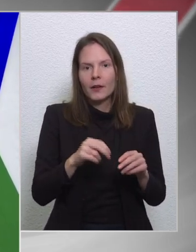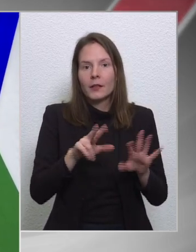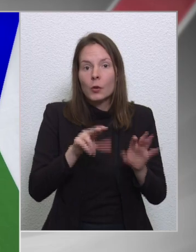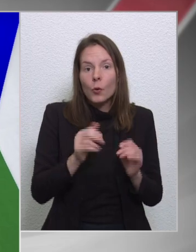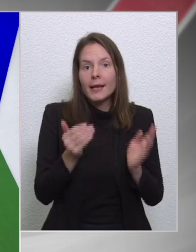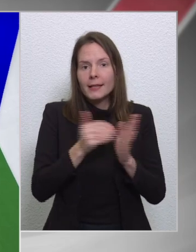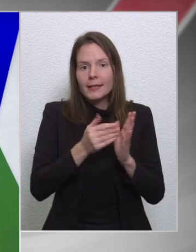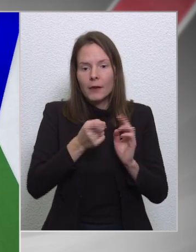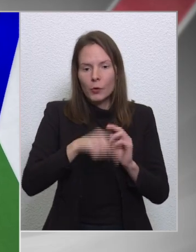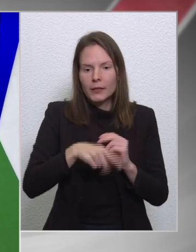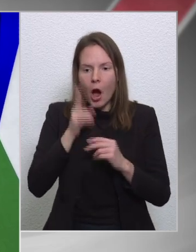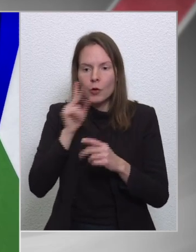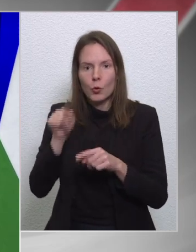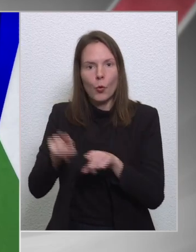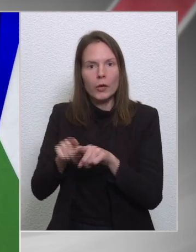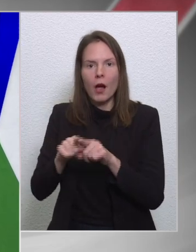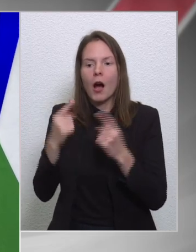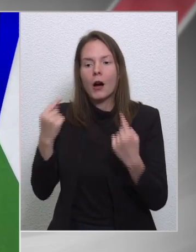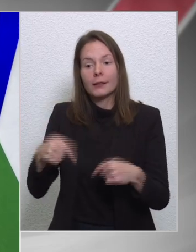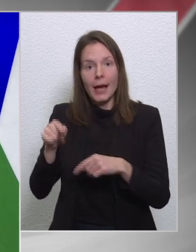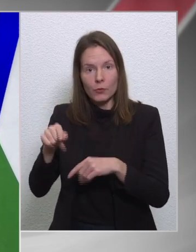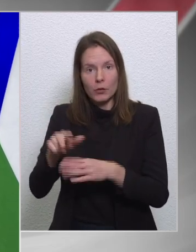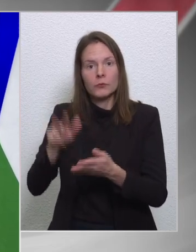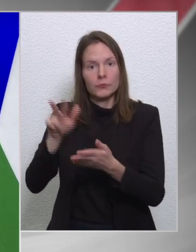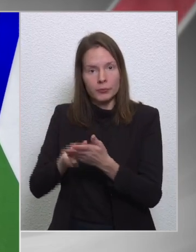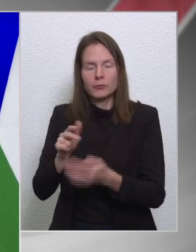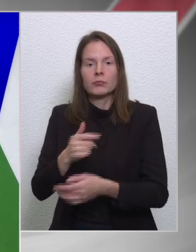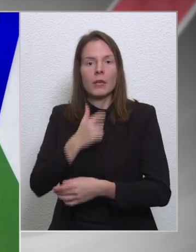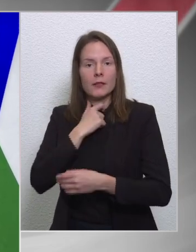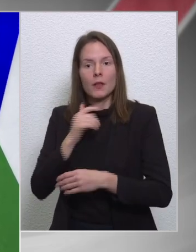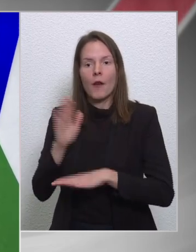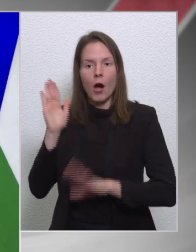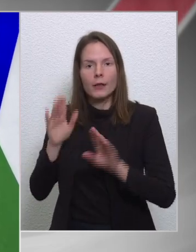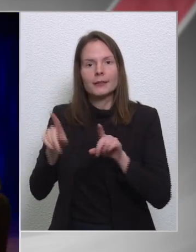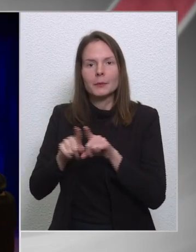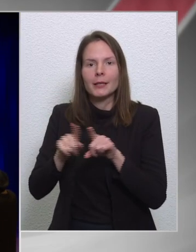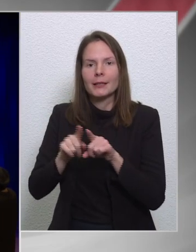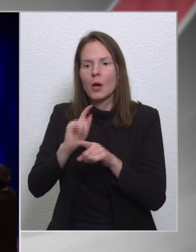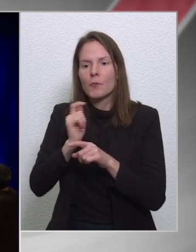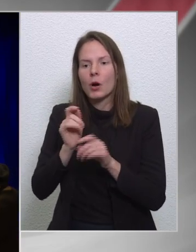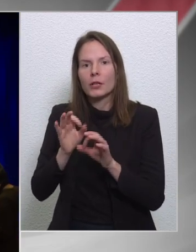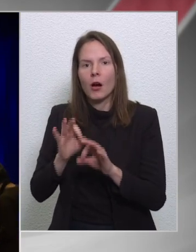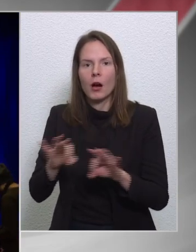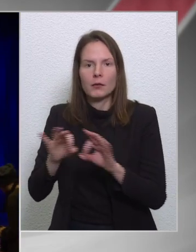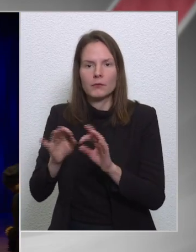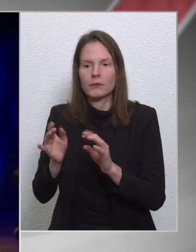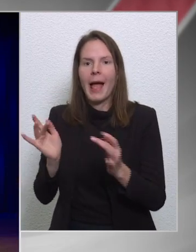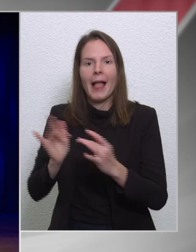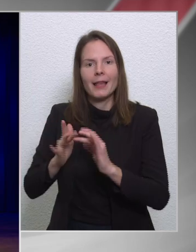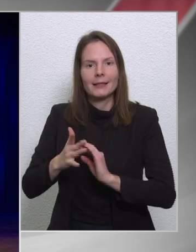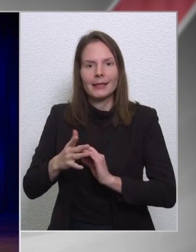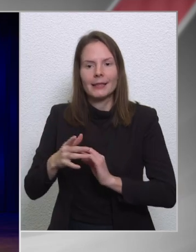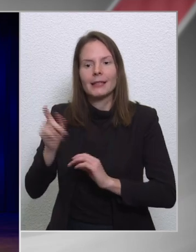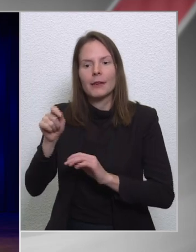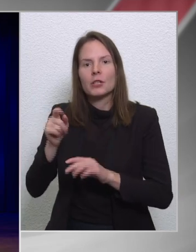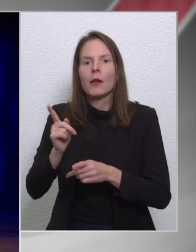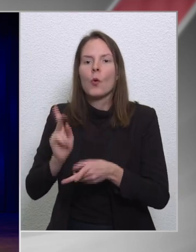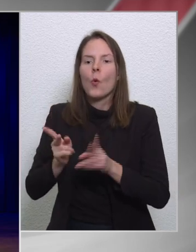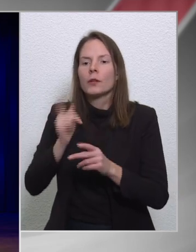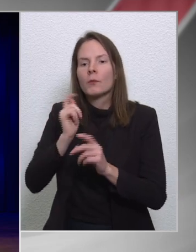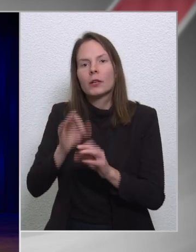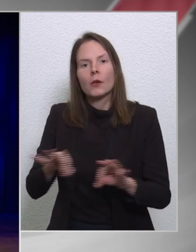fogad el az Európai Parlamentben, olyan határozatot támogat és szabazz meg, mint a magyar ellenzélyképviselők, hogy Magyarország, a magyar tanárok, a magyar